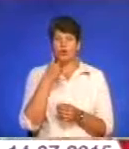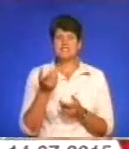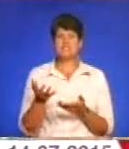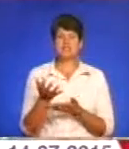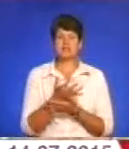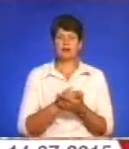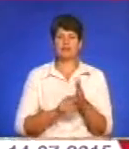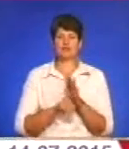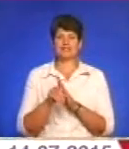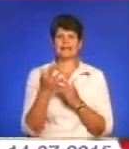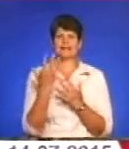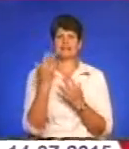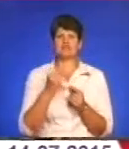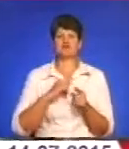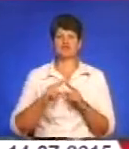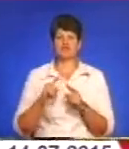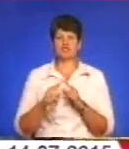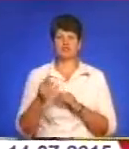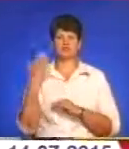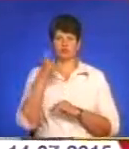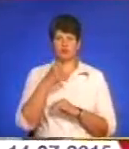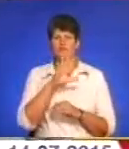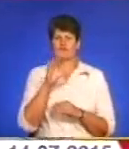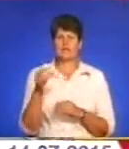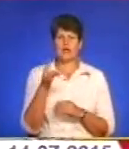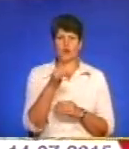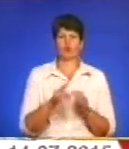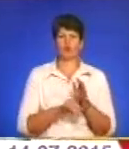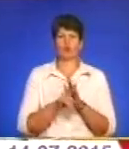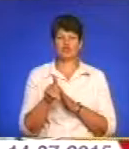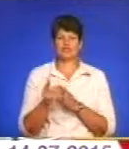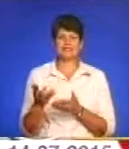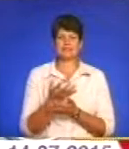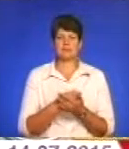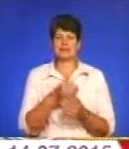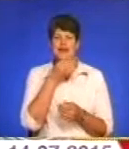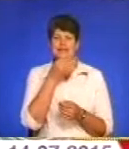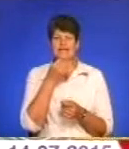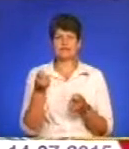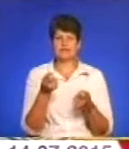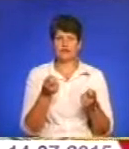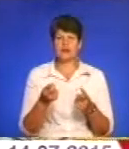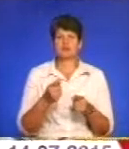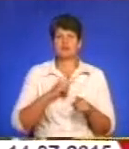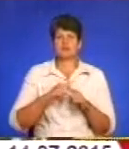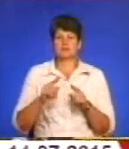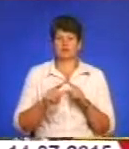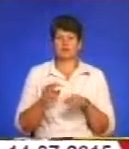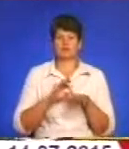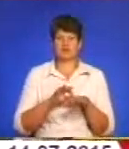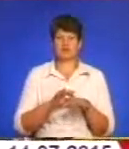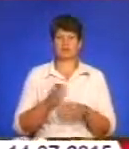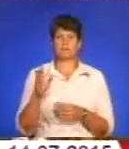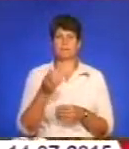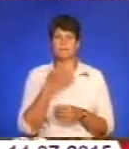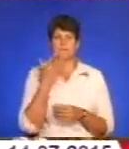почалися на кілька днів швидше, ніж торік. Всі райони уже почали збір ранніх зернових культур. Інтенсивніше жнивують Південні, Борщівський